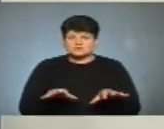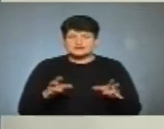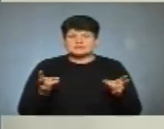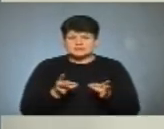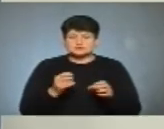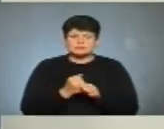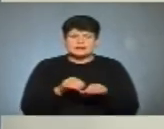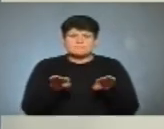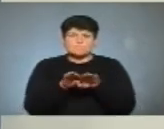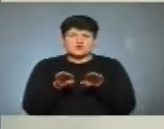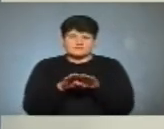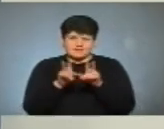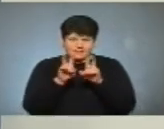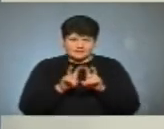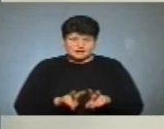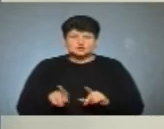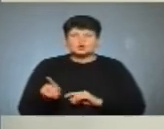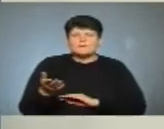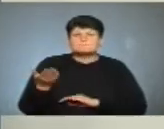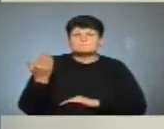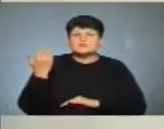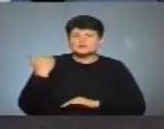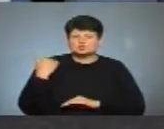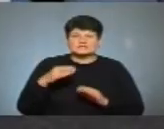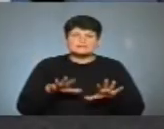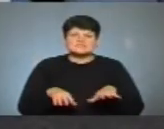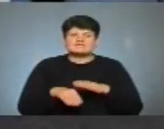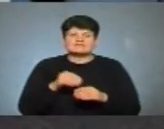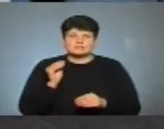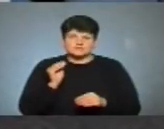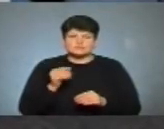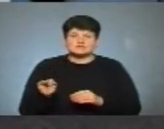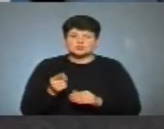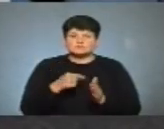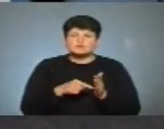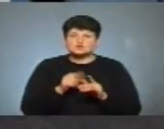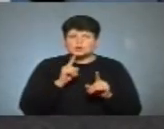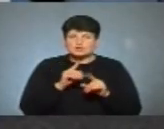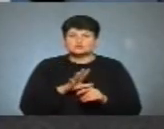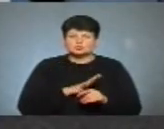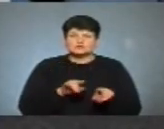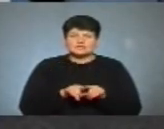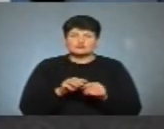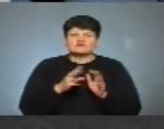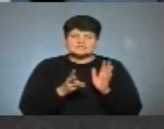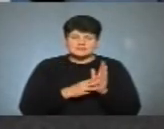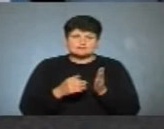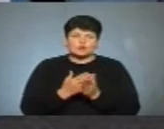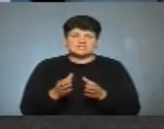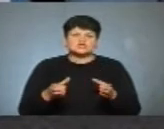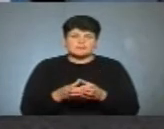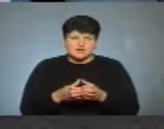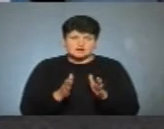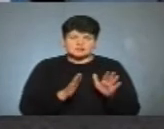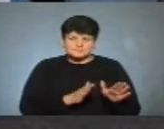зробити такий порівняльний аналіз. Ми зробили, що на минулих місцевих виборах до Тернопільської міської ради також було 18 політичних партій брали